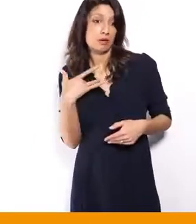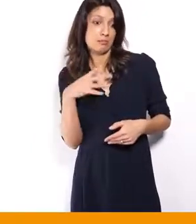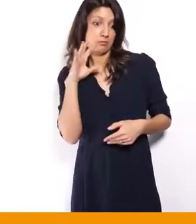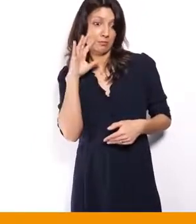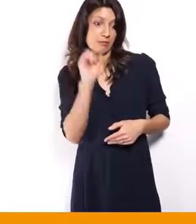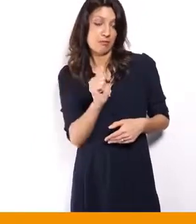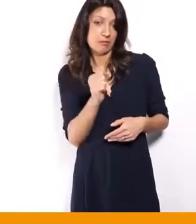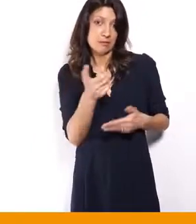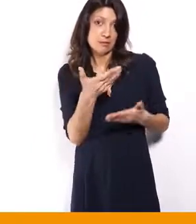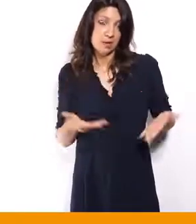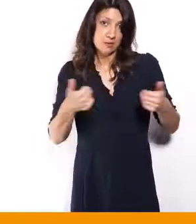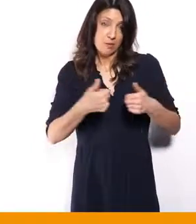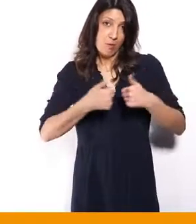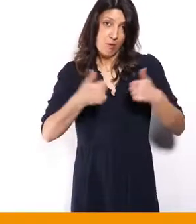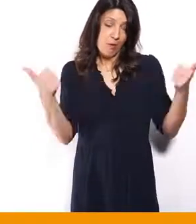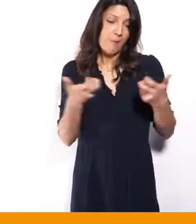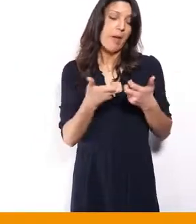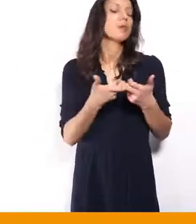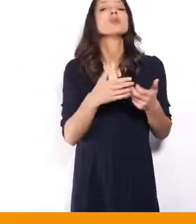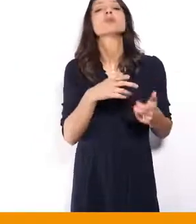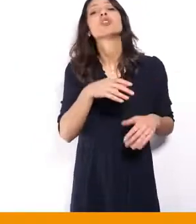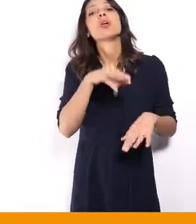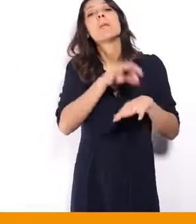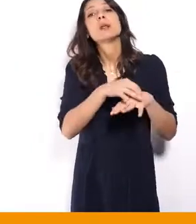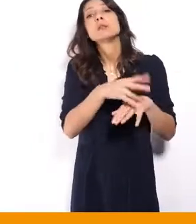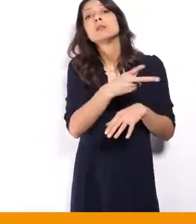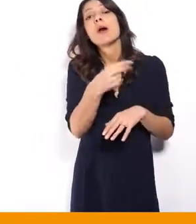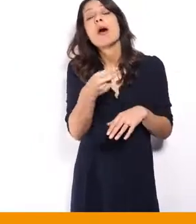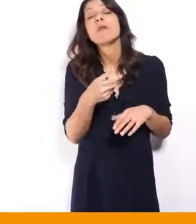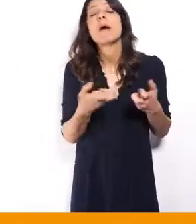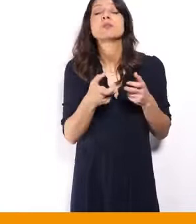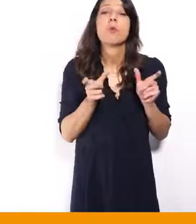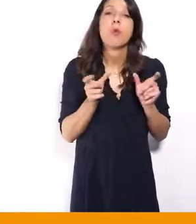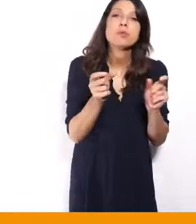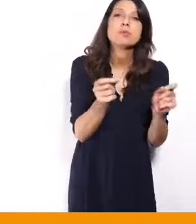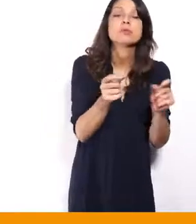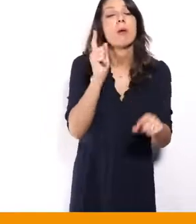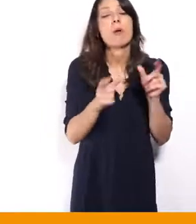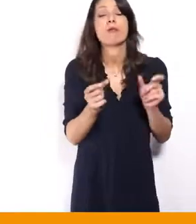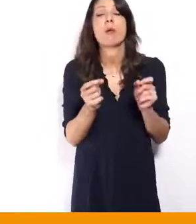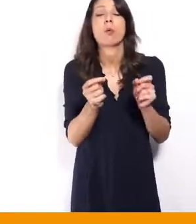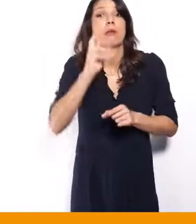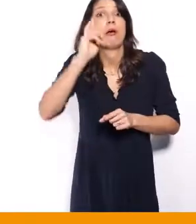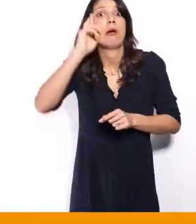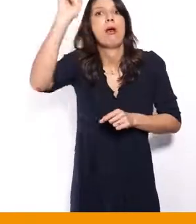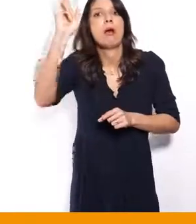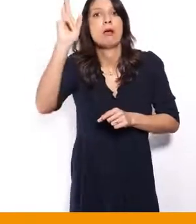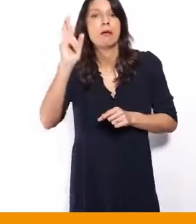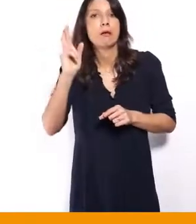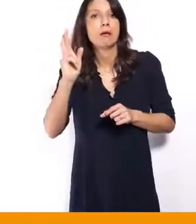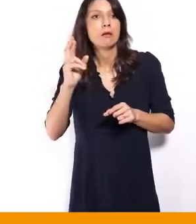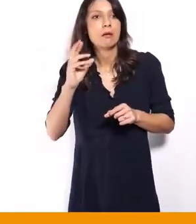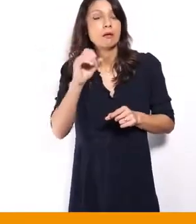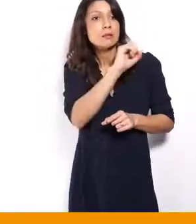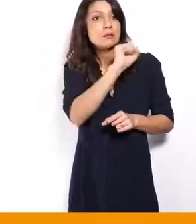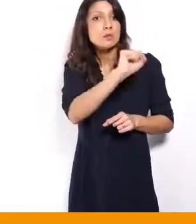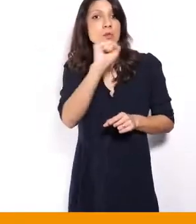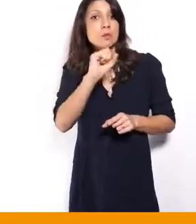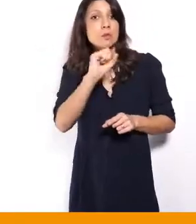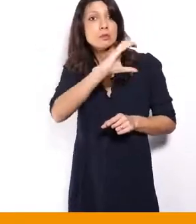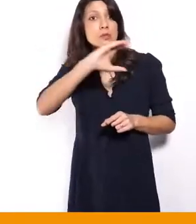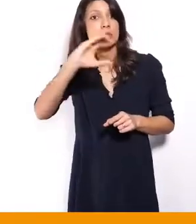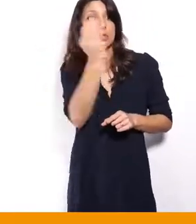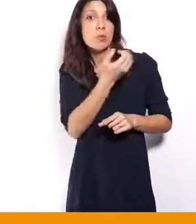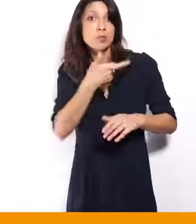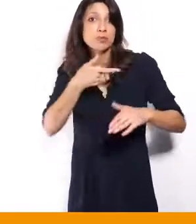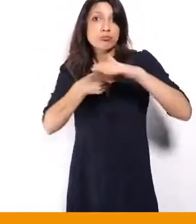maladies graves. Je pense aux cancers, à des cancers très rares, parfois, qui sont intégralement couverts, finalement. Ils sont intégralement